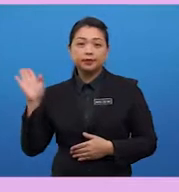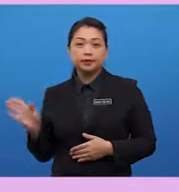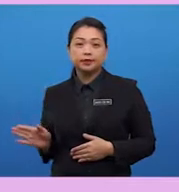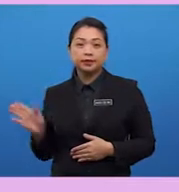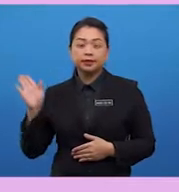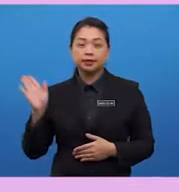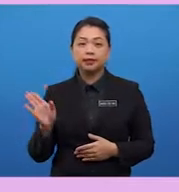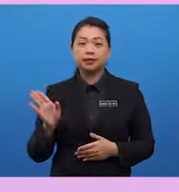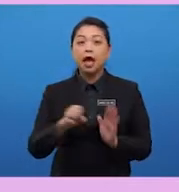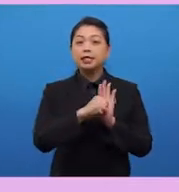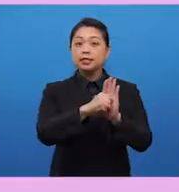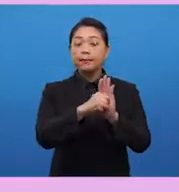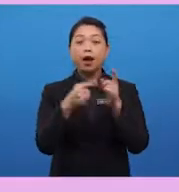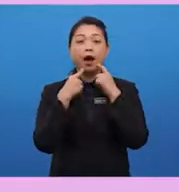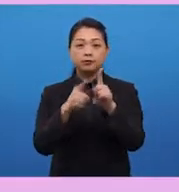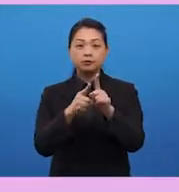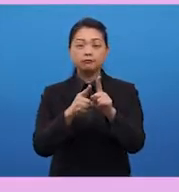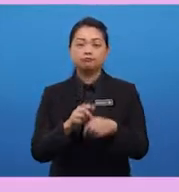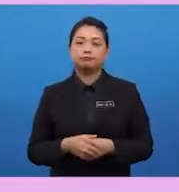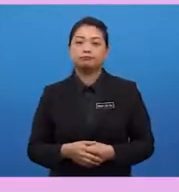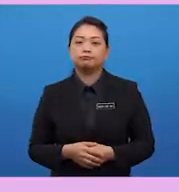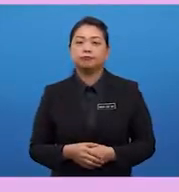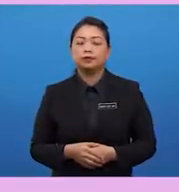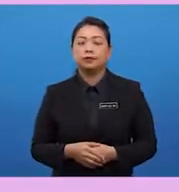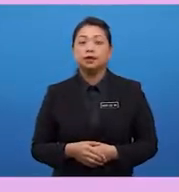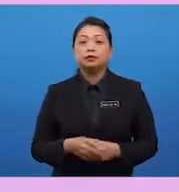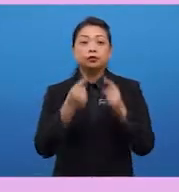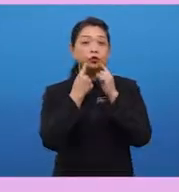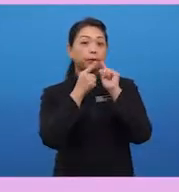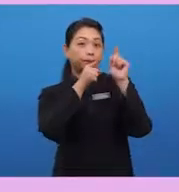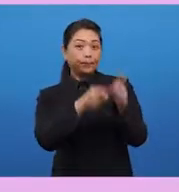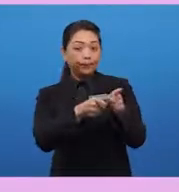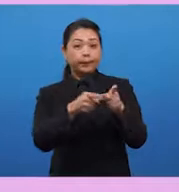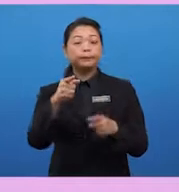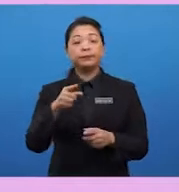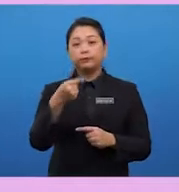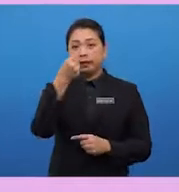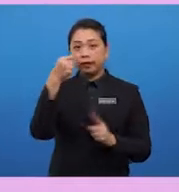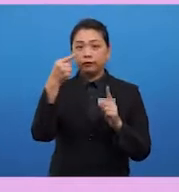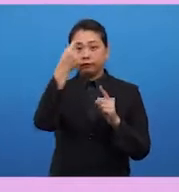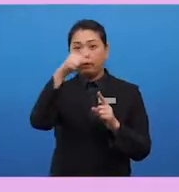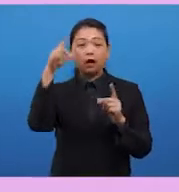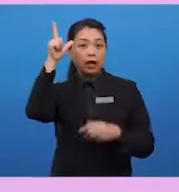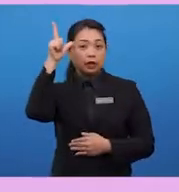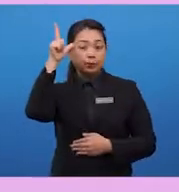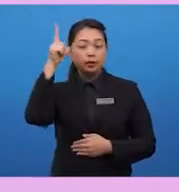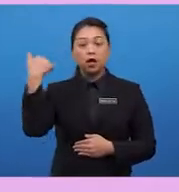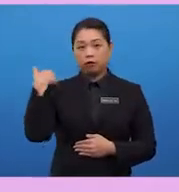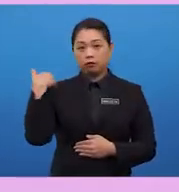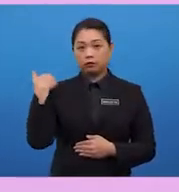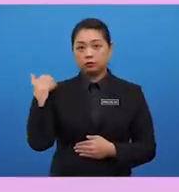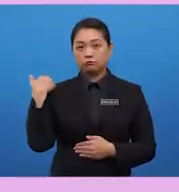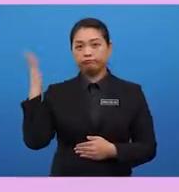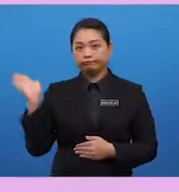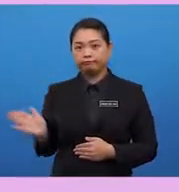answer in visual 4. The reply email to Lakshman consists of the